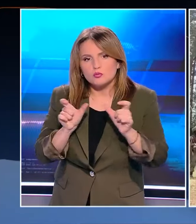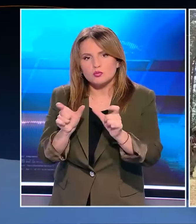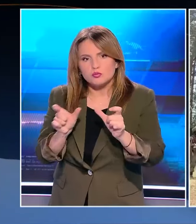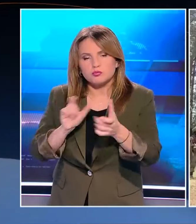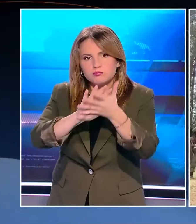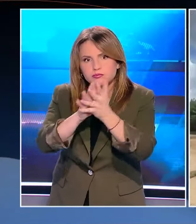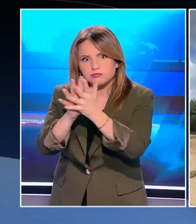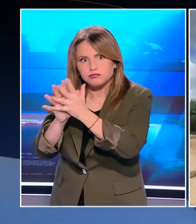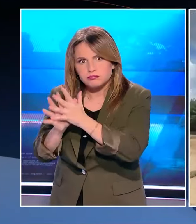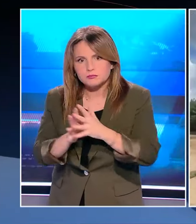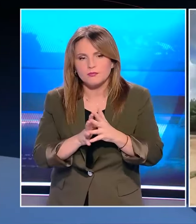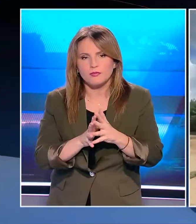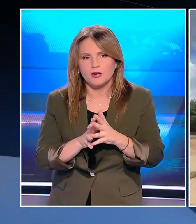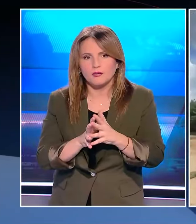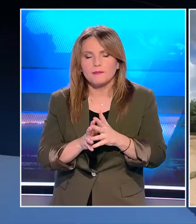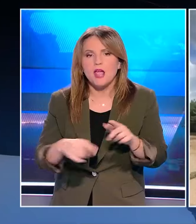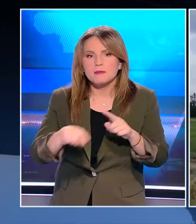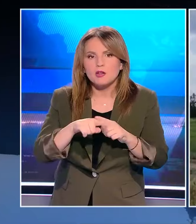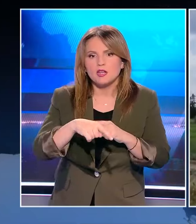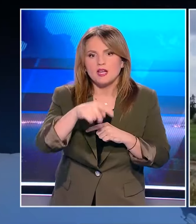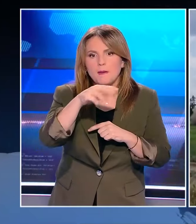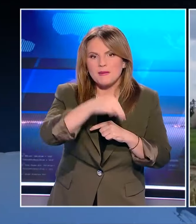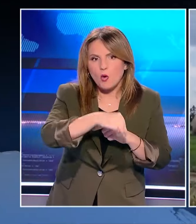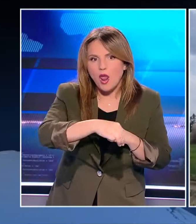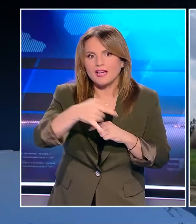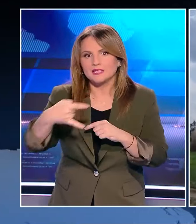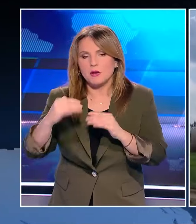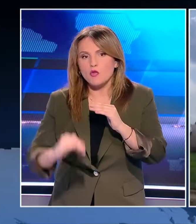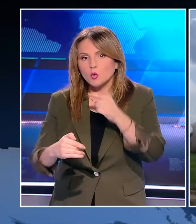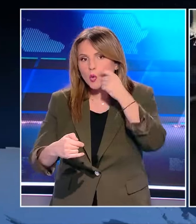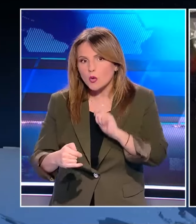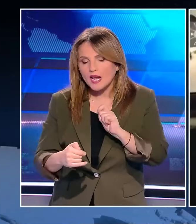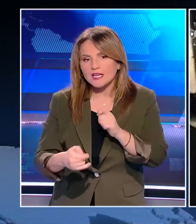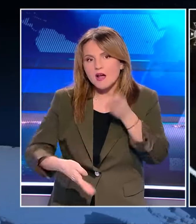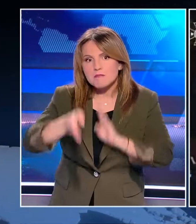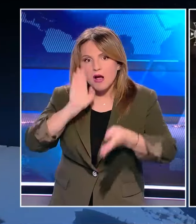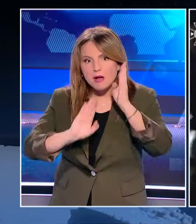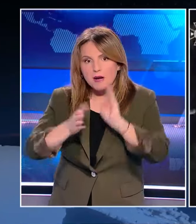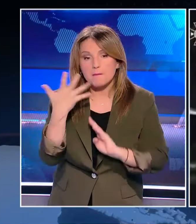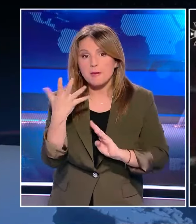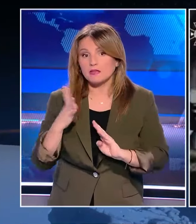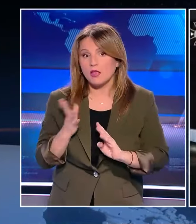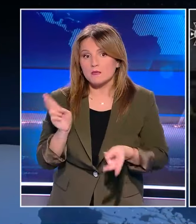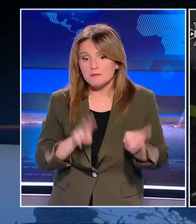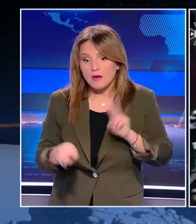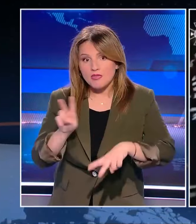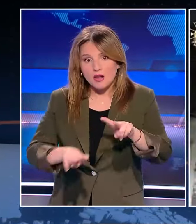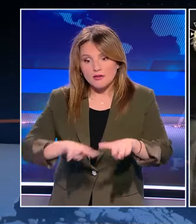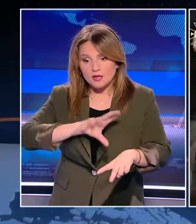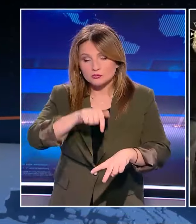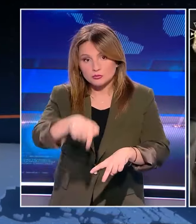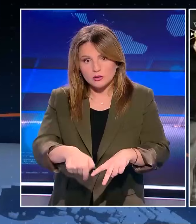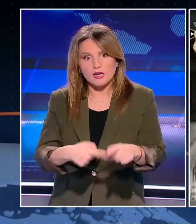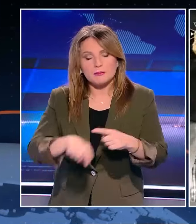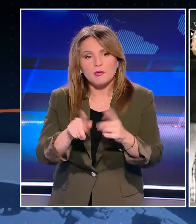ρωσικών πυραυλικών επιθέσεων Χτυπήματα και σε Μικολάιβ και Ζαπορίζια στη νότια Ουκρανία Τουλάχιστον πέντε άνθρωποι έχουν χάσει τη ζωή τους